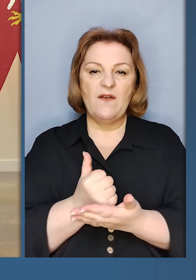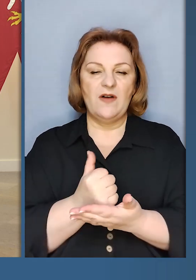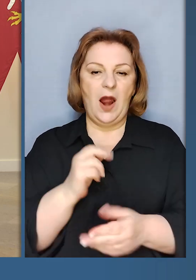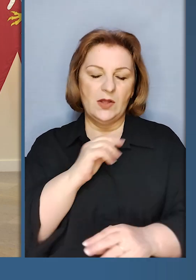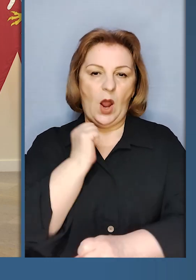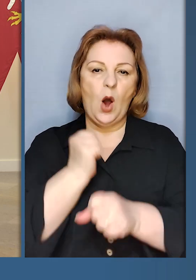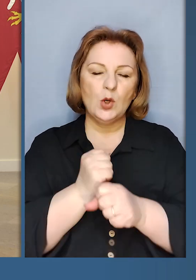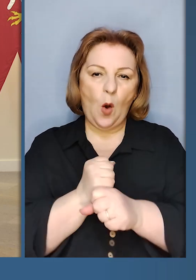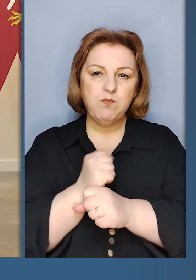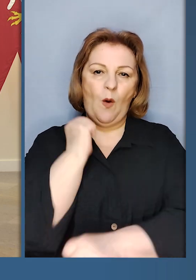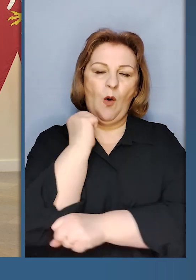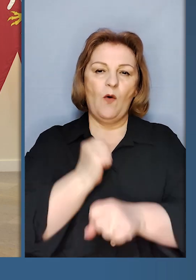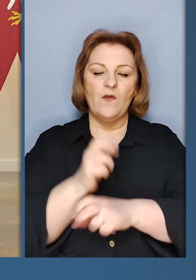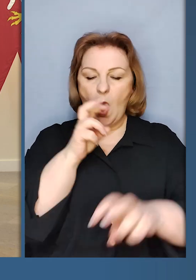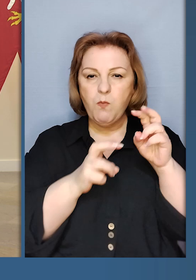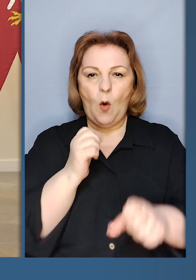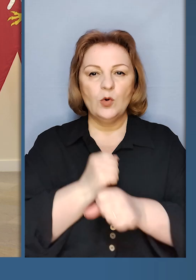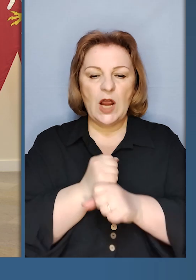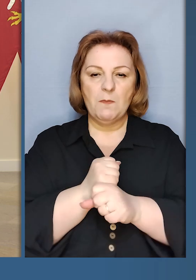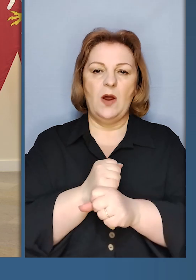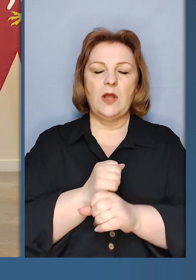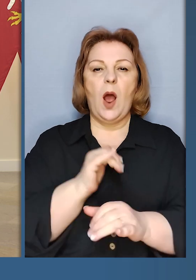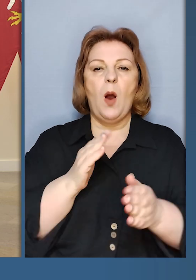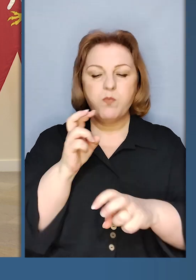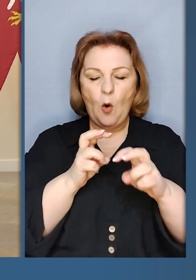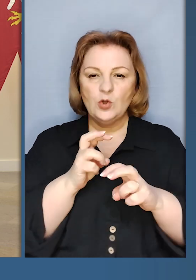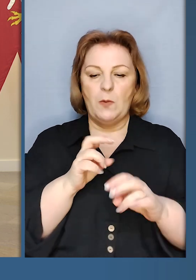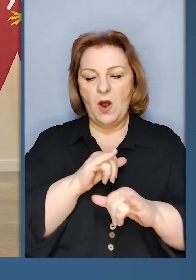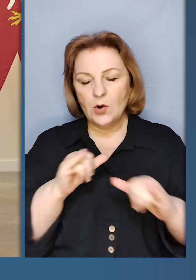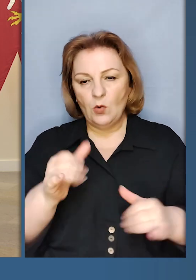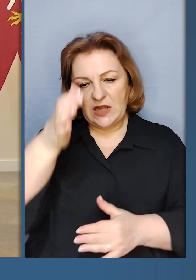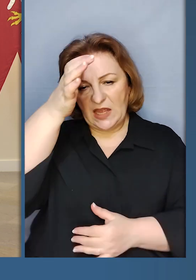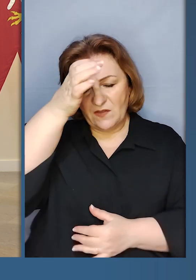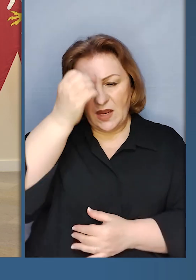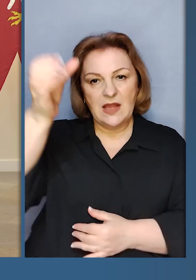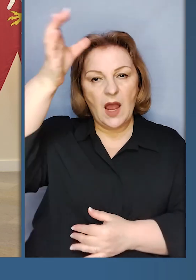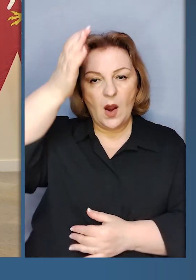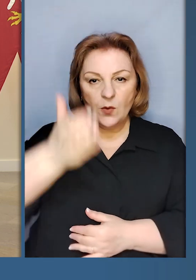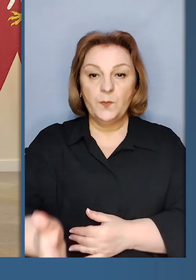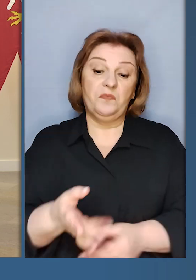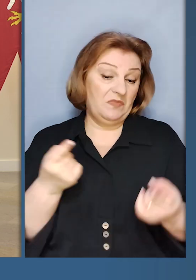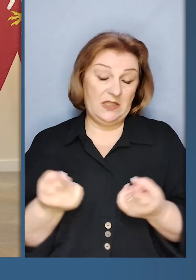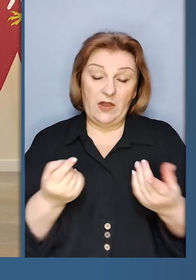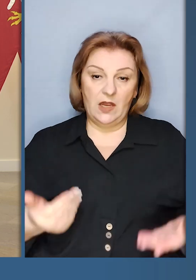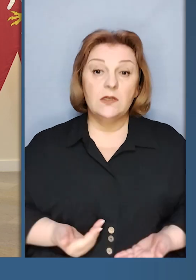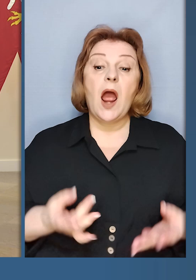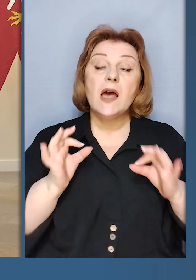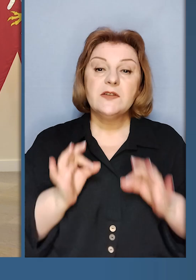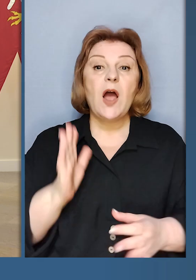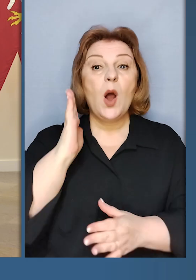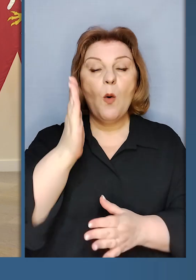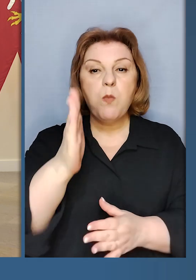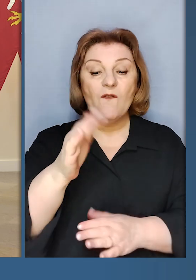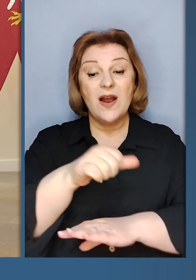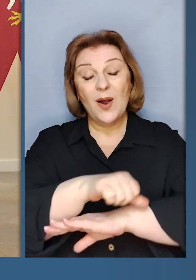здобуванні роботи, пошуками роботи, пошуками розвитку, освіти, науки чи в звичайному житті. Звичайно,